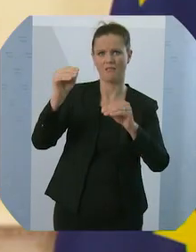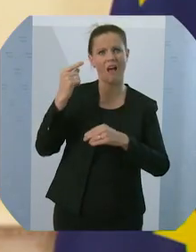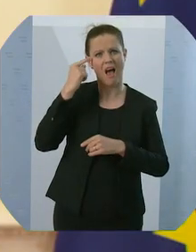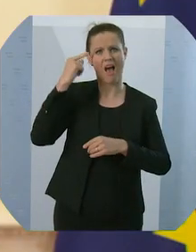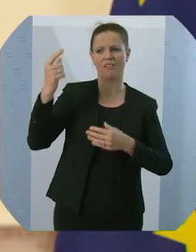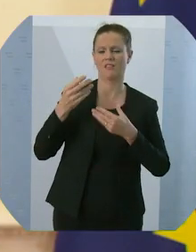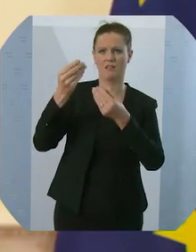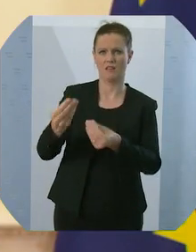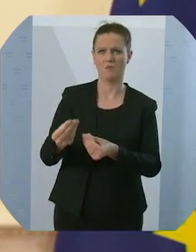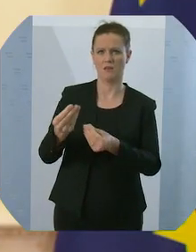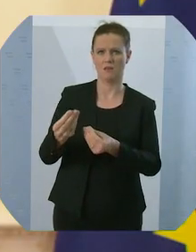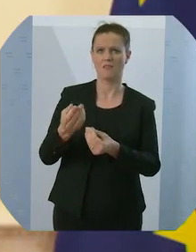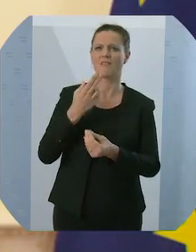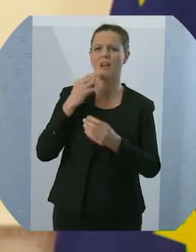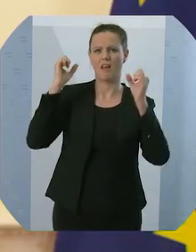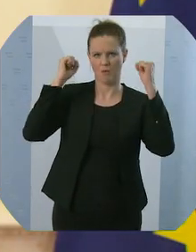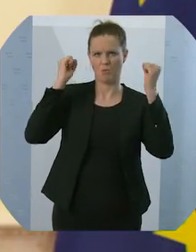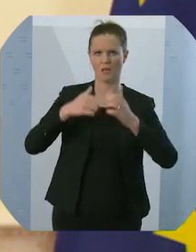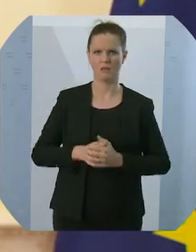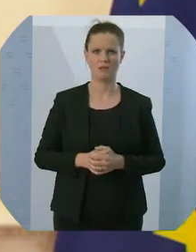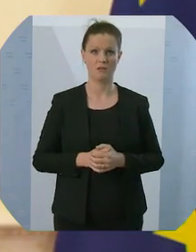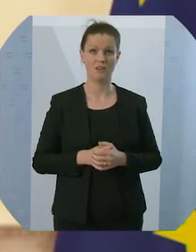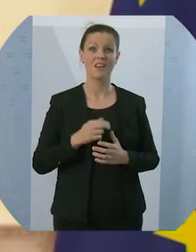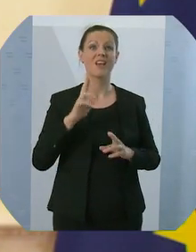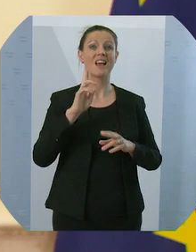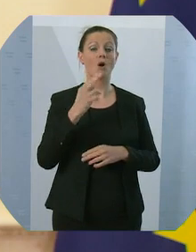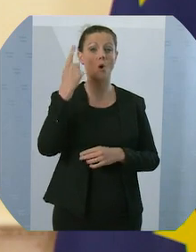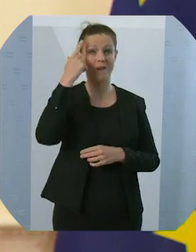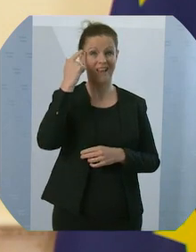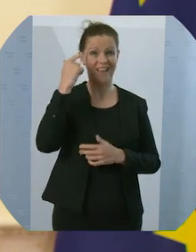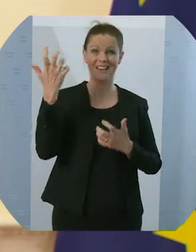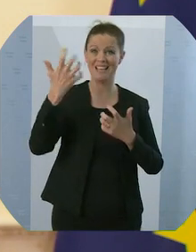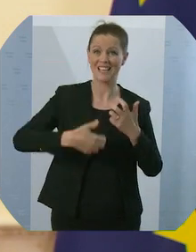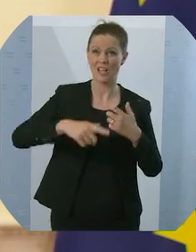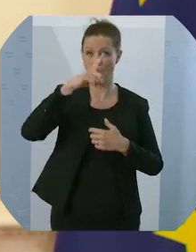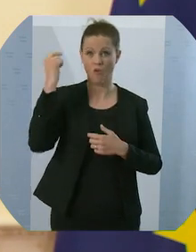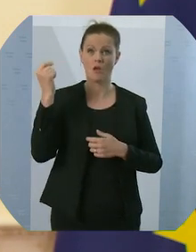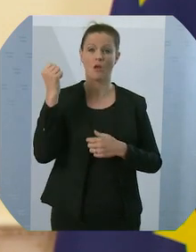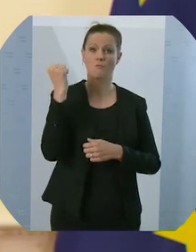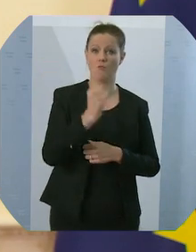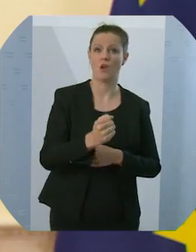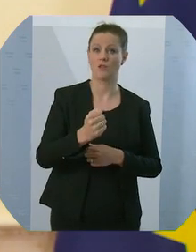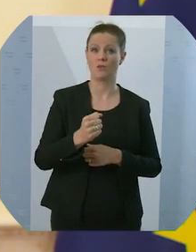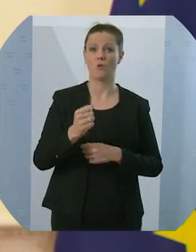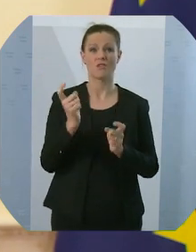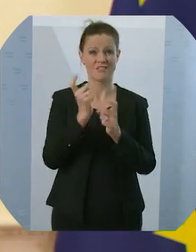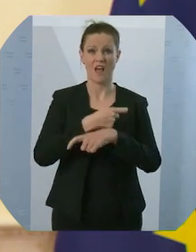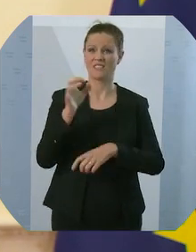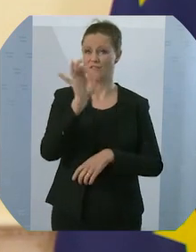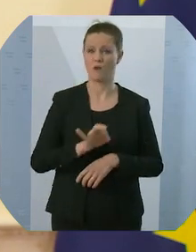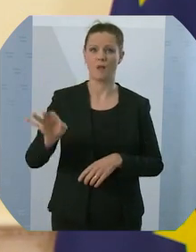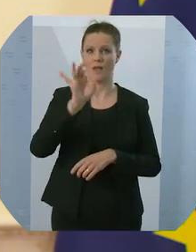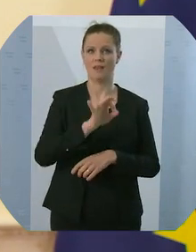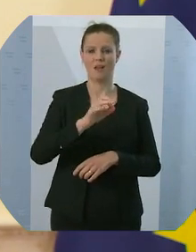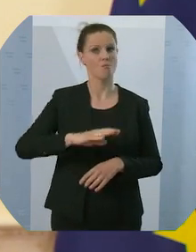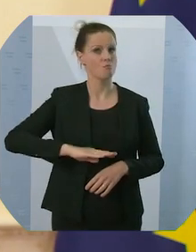Denn die Erinnerung an Krieg, Völkermord und Nazi-Verbrechen ist das moralische und